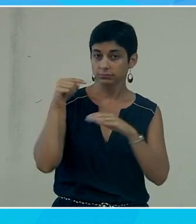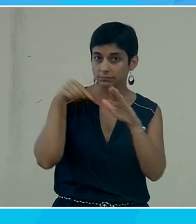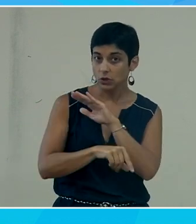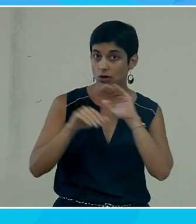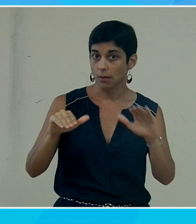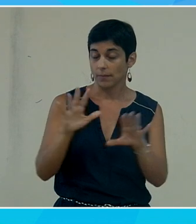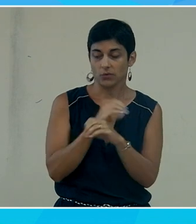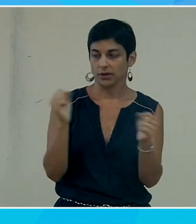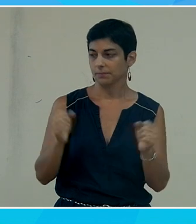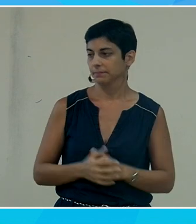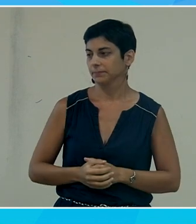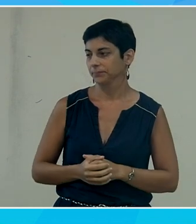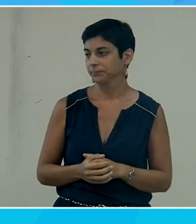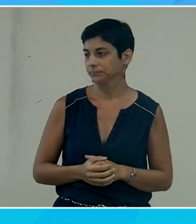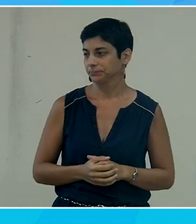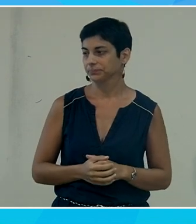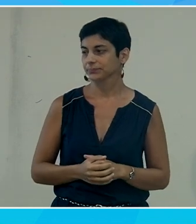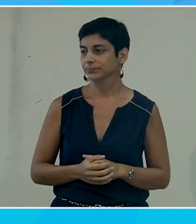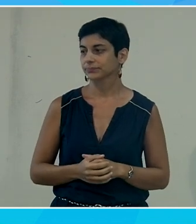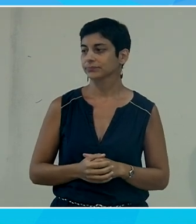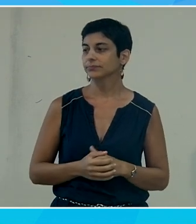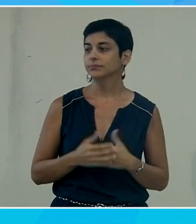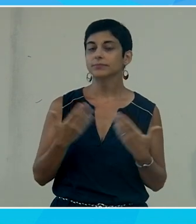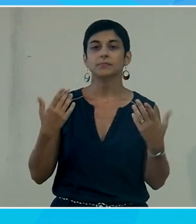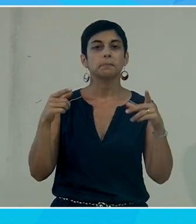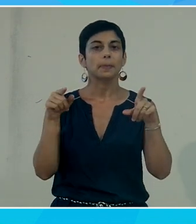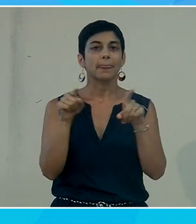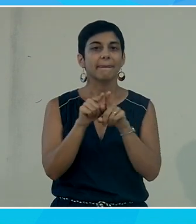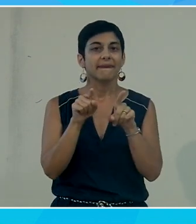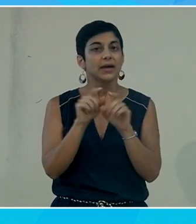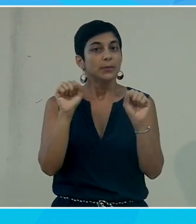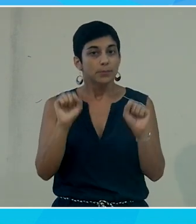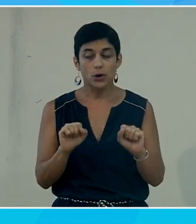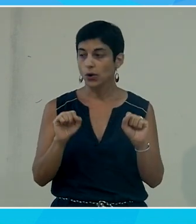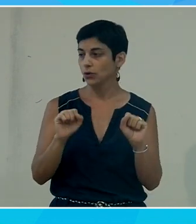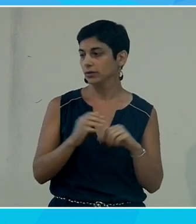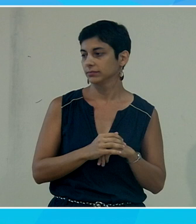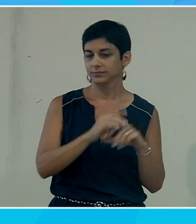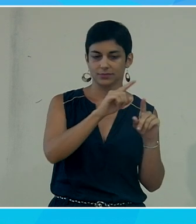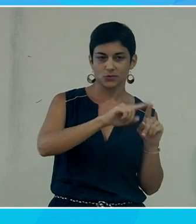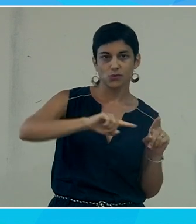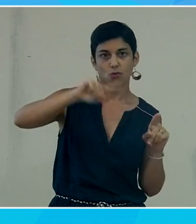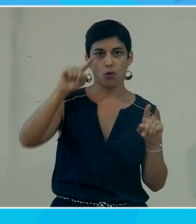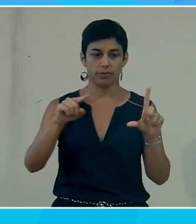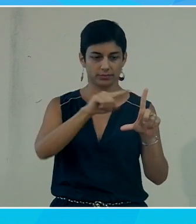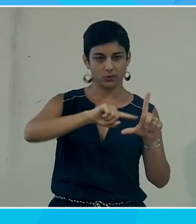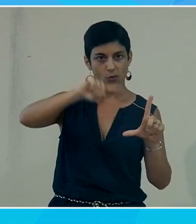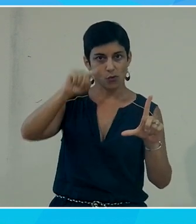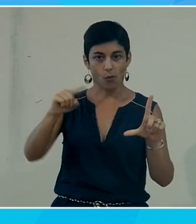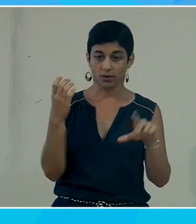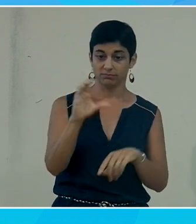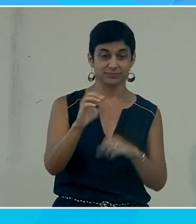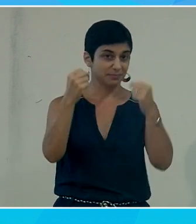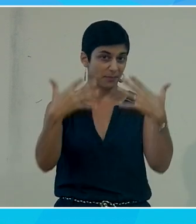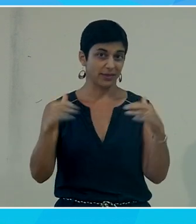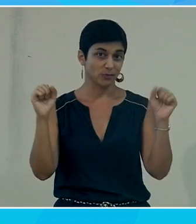capable de faire vous voyez et on peut éventuellement tracer la courbe insérer la courbe sur la page enfin voilà on peut faire des maths